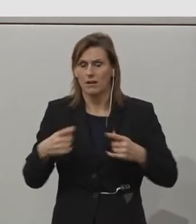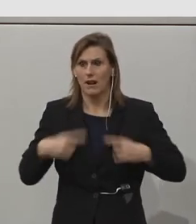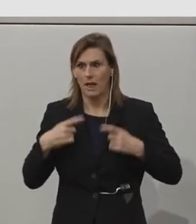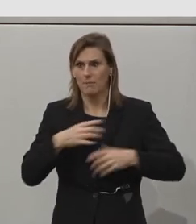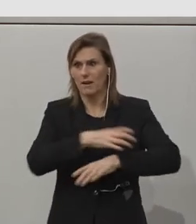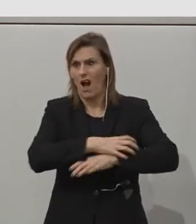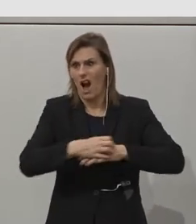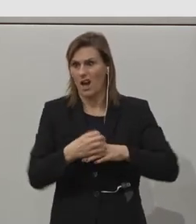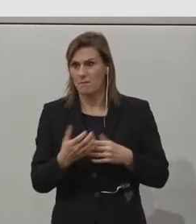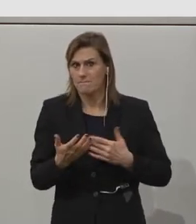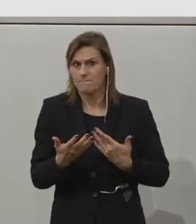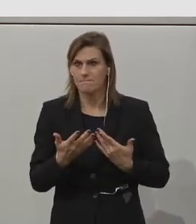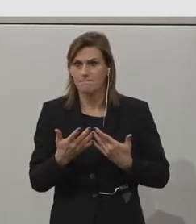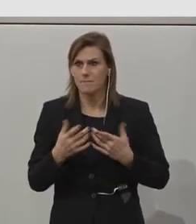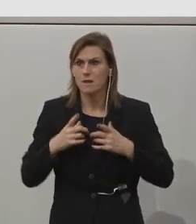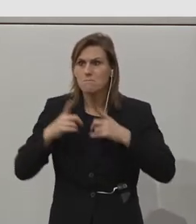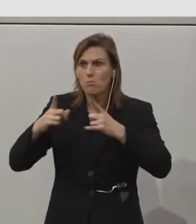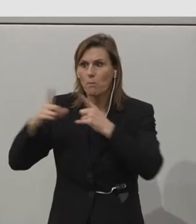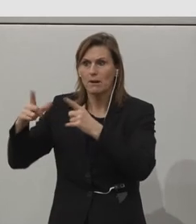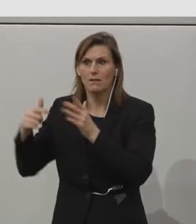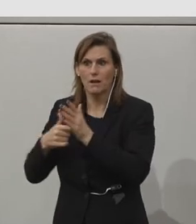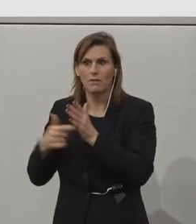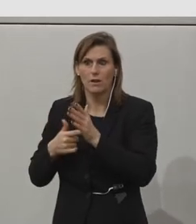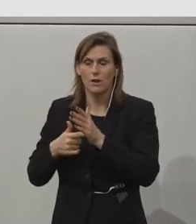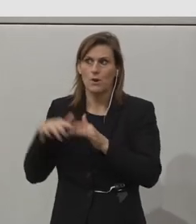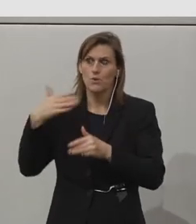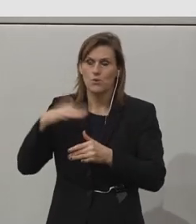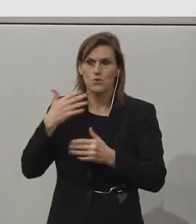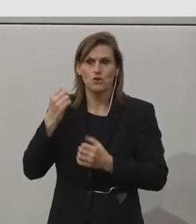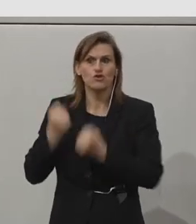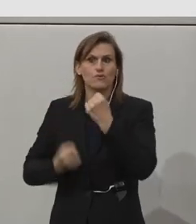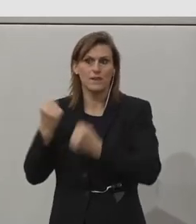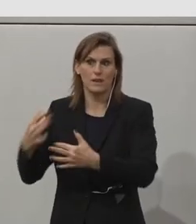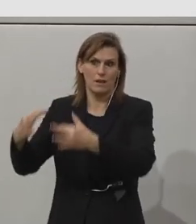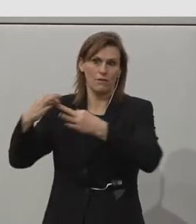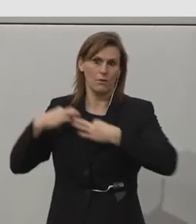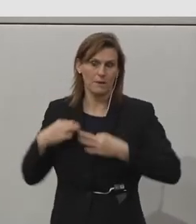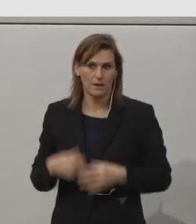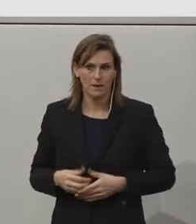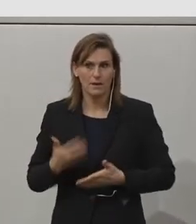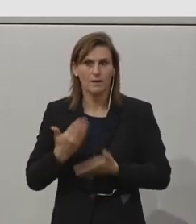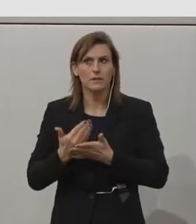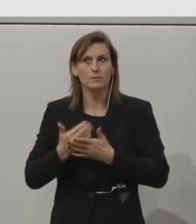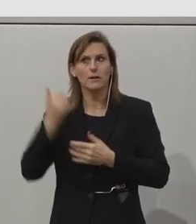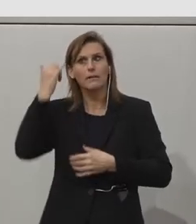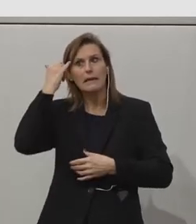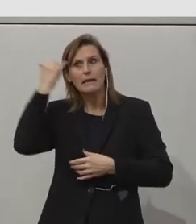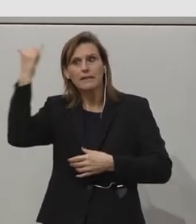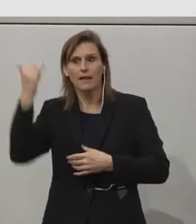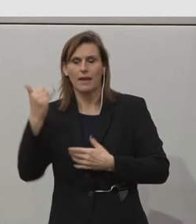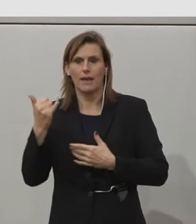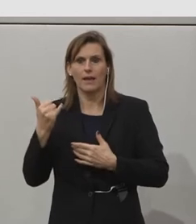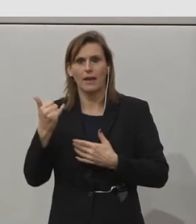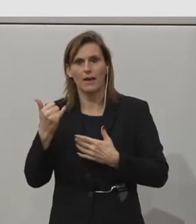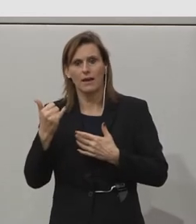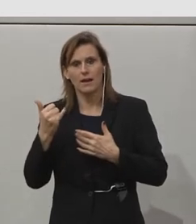sind diese Mobilitätsherausforderungen noch viel größere. So ist irgendwie diese Idee entstanden. Wir schaffen einen